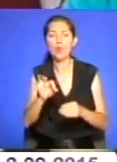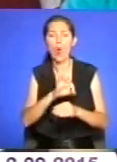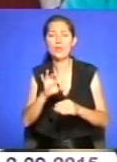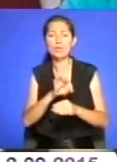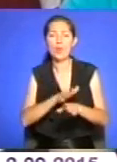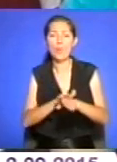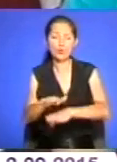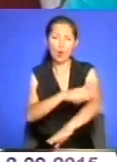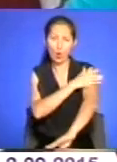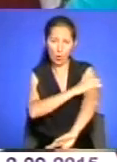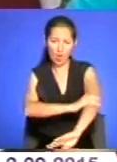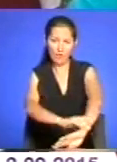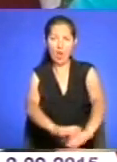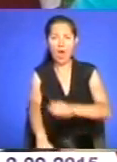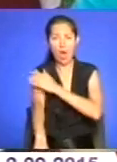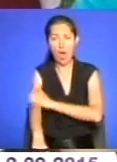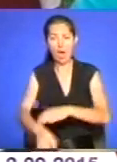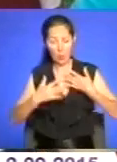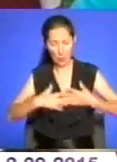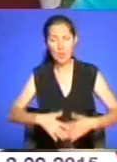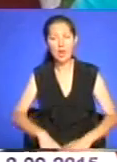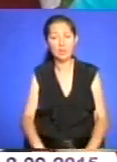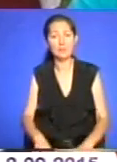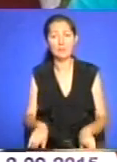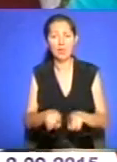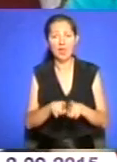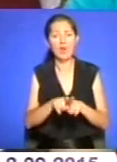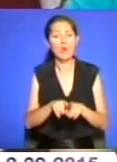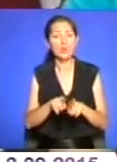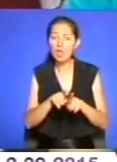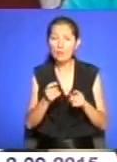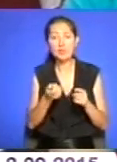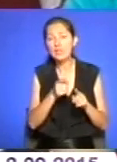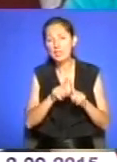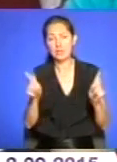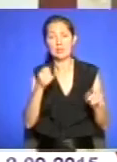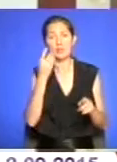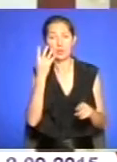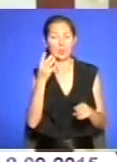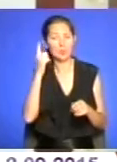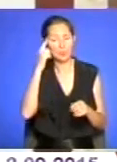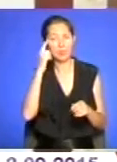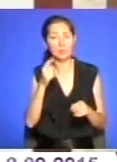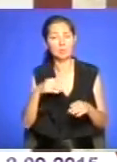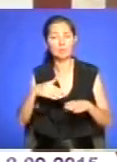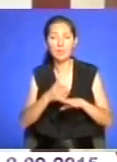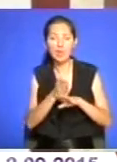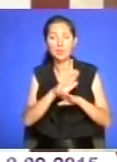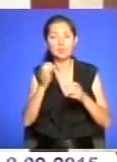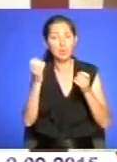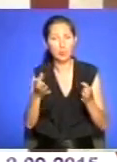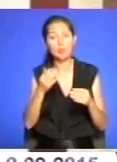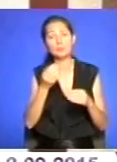перетри жіночих. Тобто вони водночас одинакові, але дуже різні, коли вникнути в це. На карті – не просто